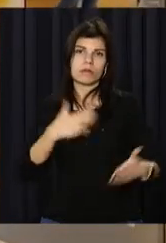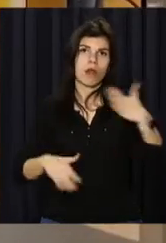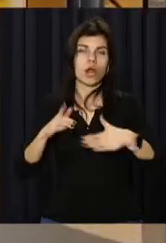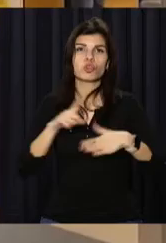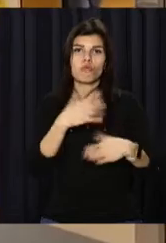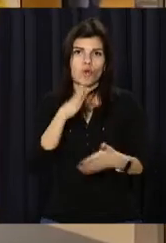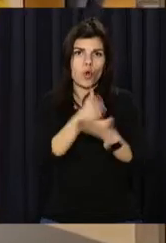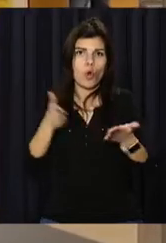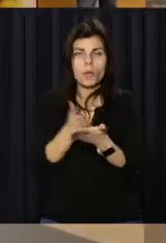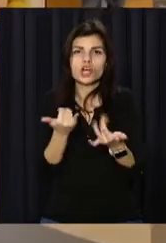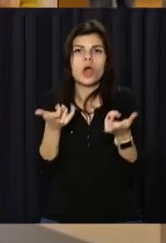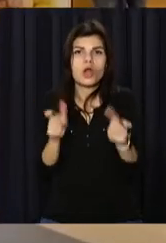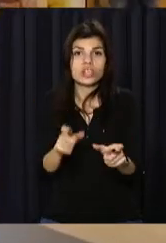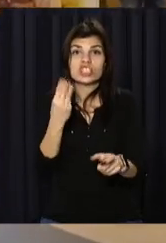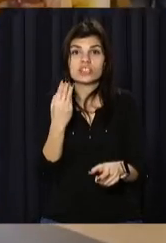нарешті скасували.